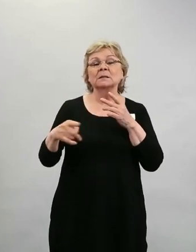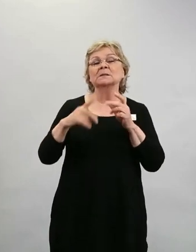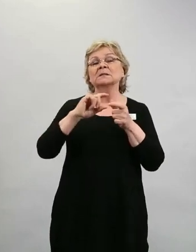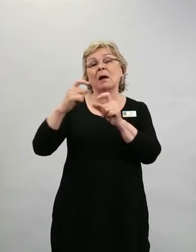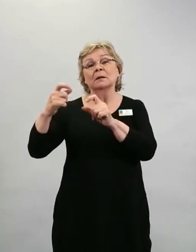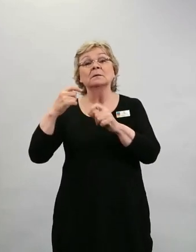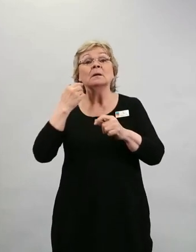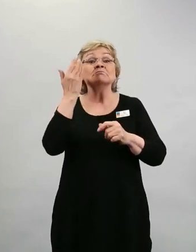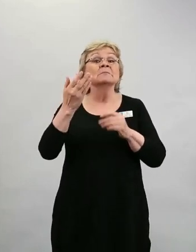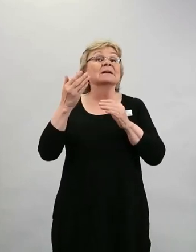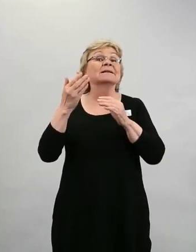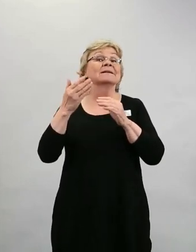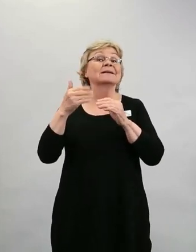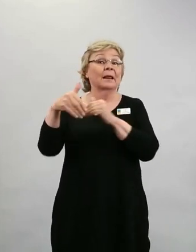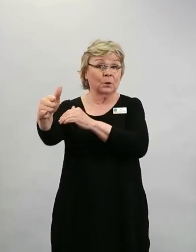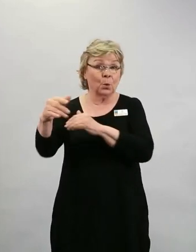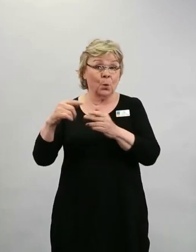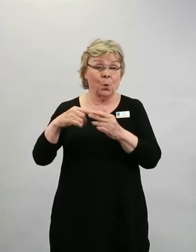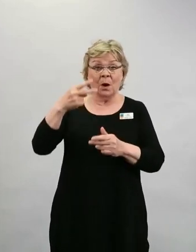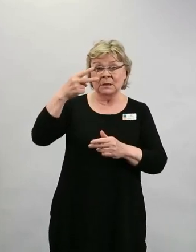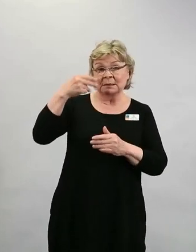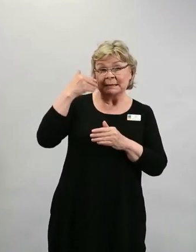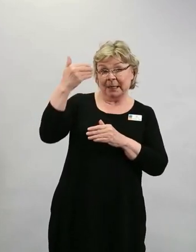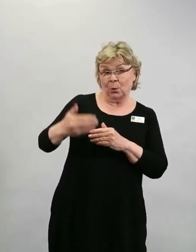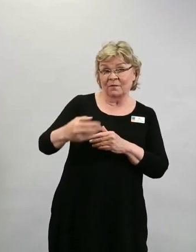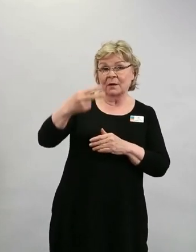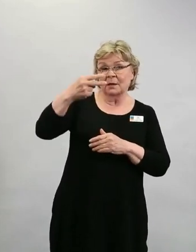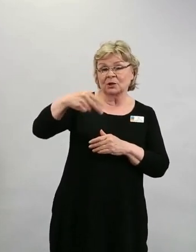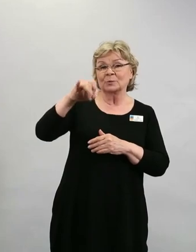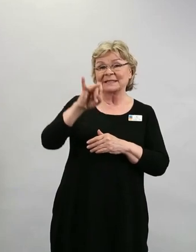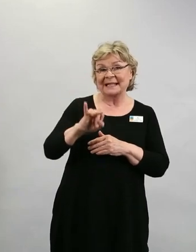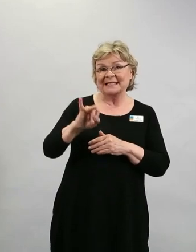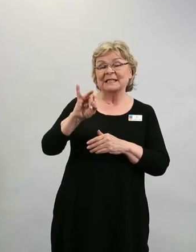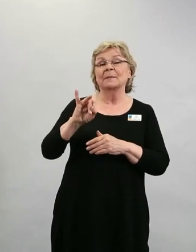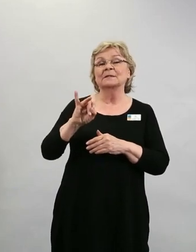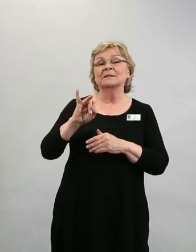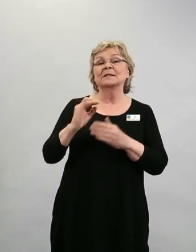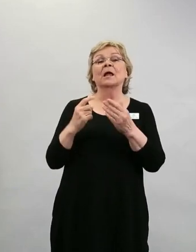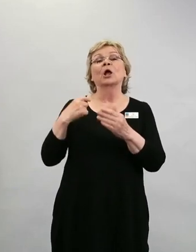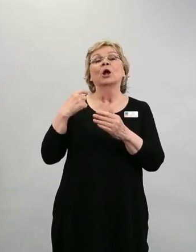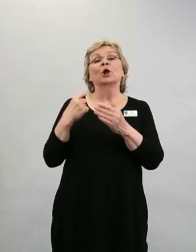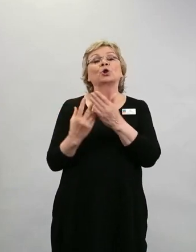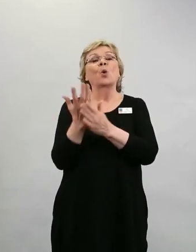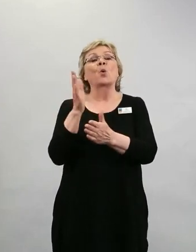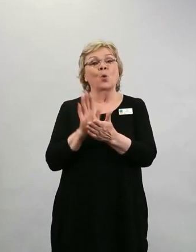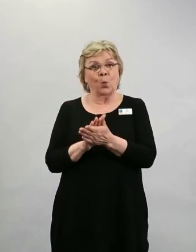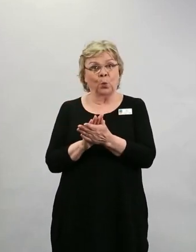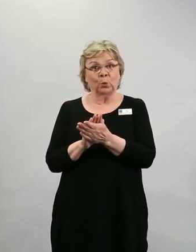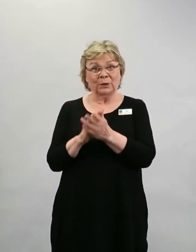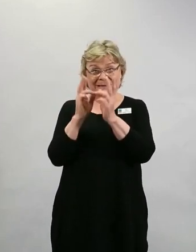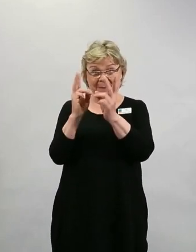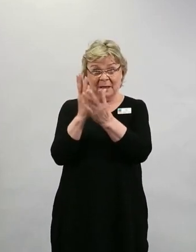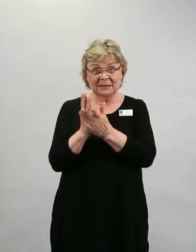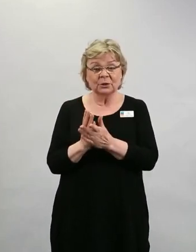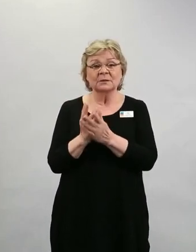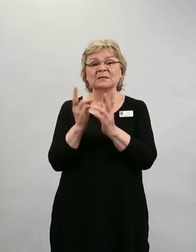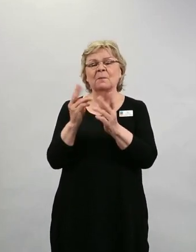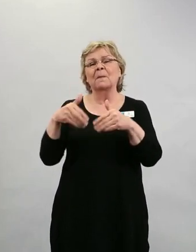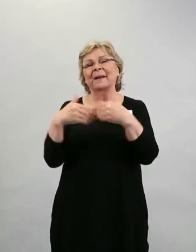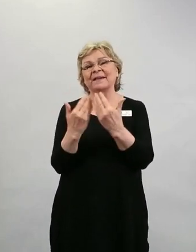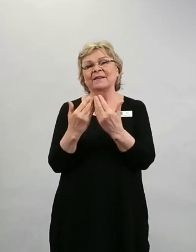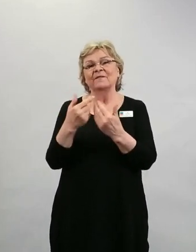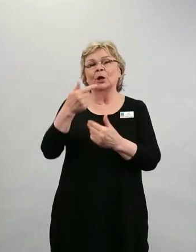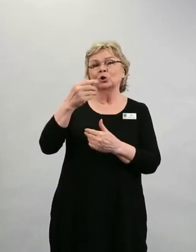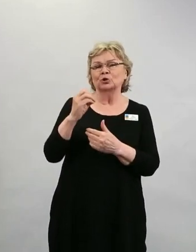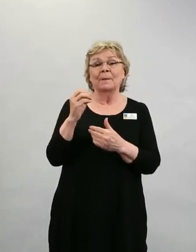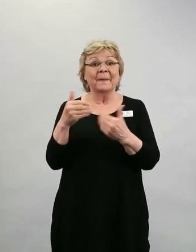Seuraava yleisötilaisuus on 27.5. Se on myös torstai ja aika on tämä sama 17